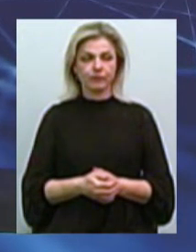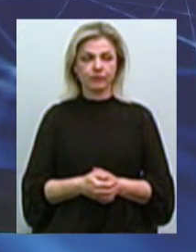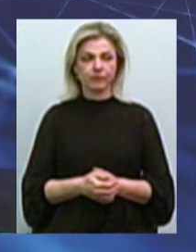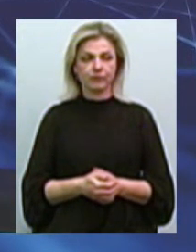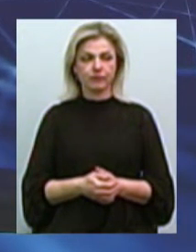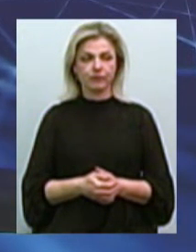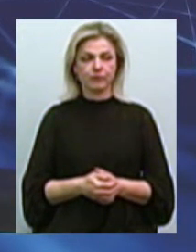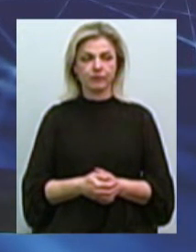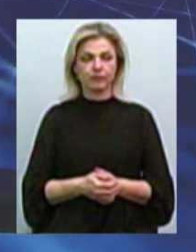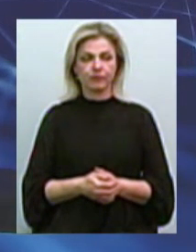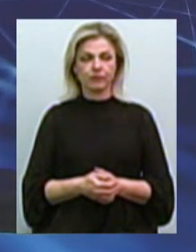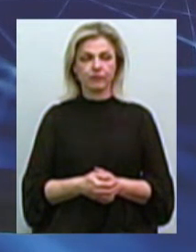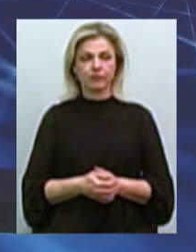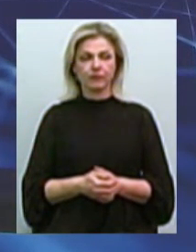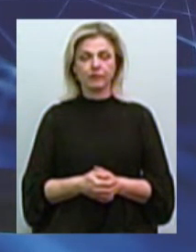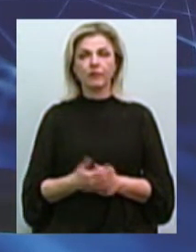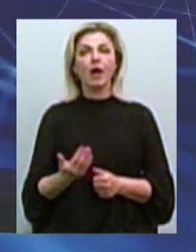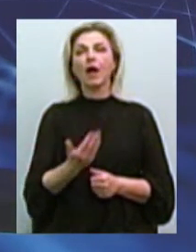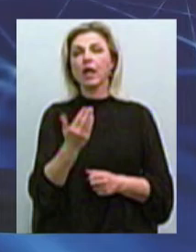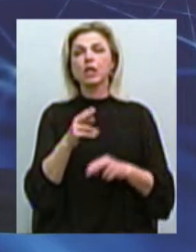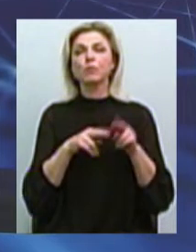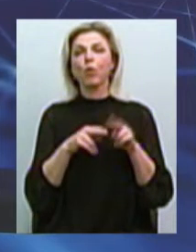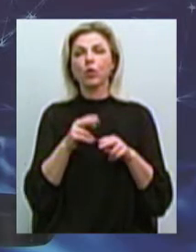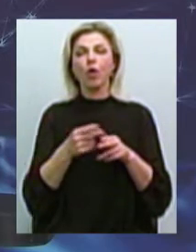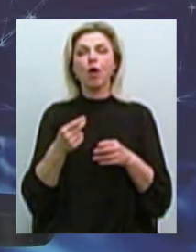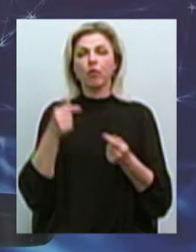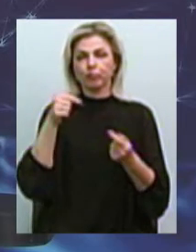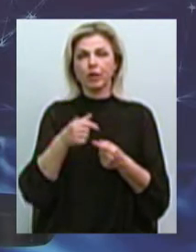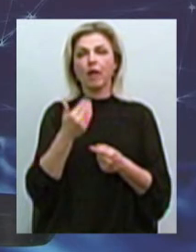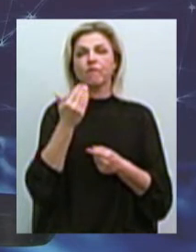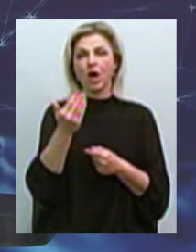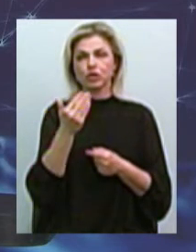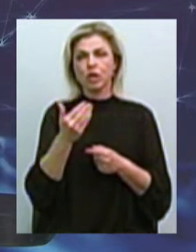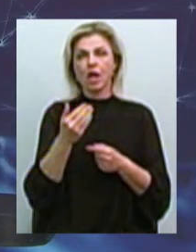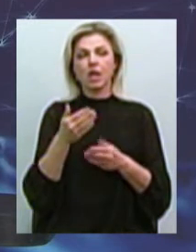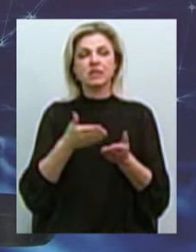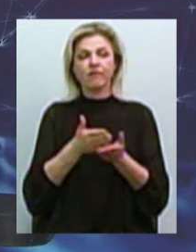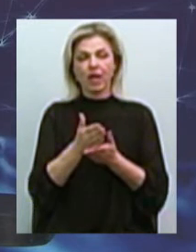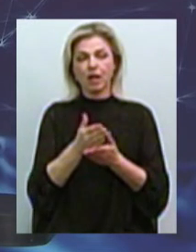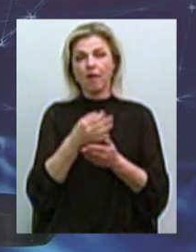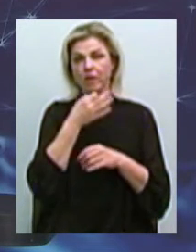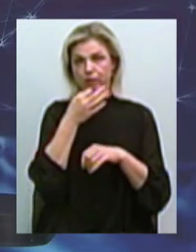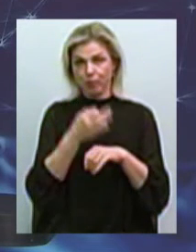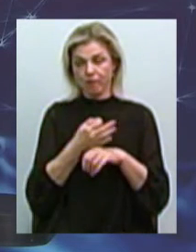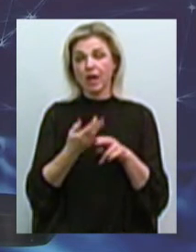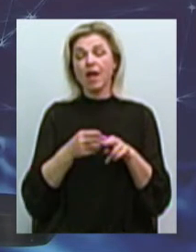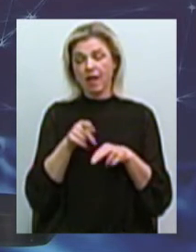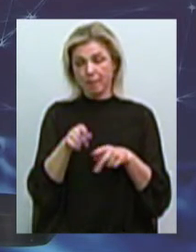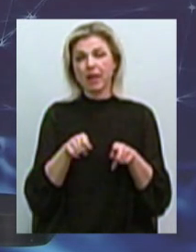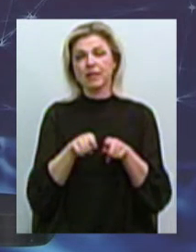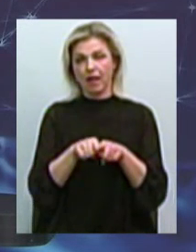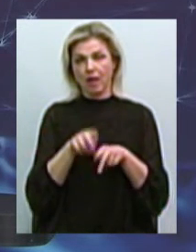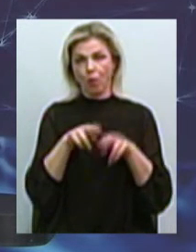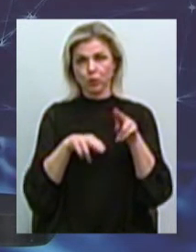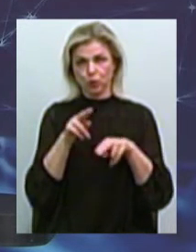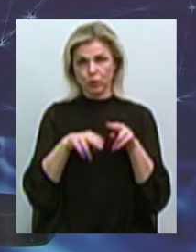А які споруди чи об'єкти належать до сфери відповідальності вашого департаменту? Саме ці конструкції і належать, так? Так,